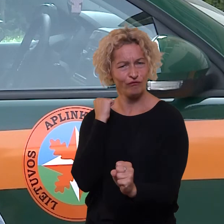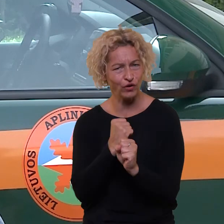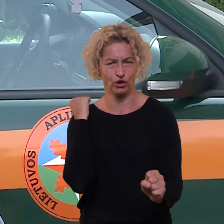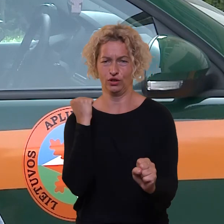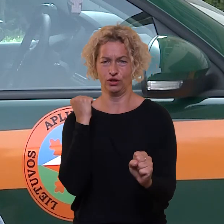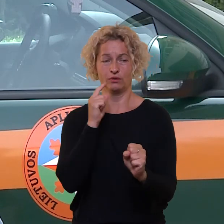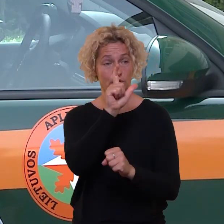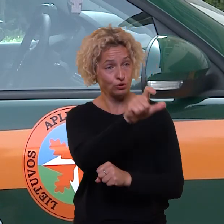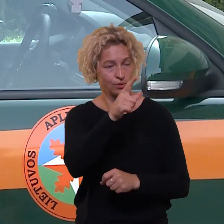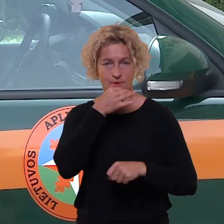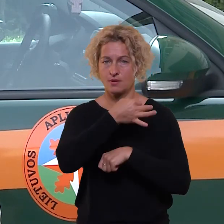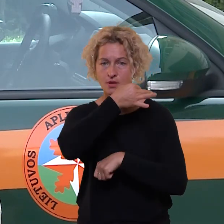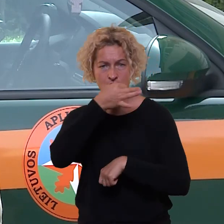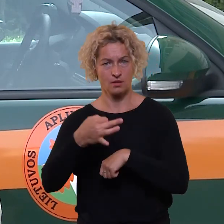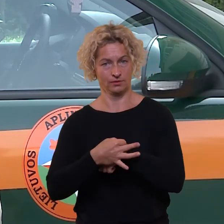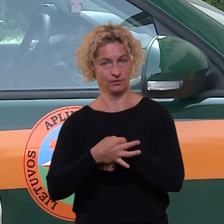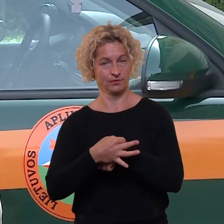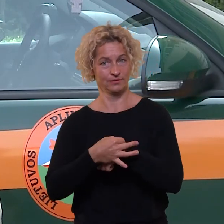atsakingiai žiūri šitą dalyką.